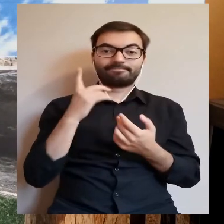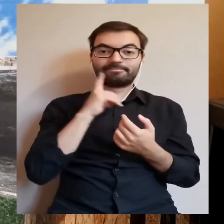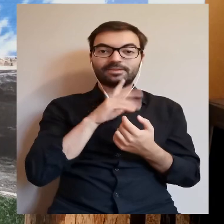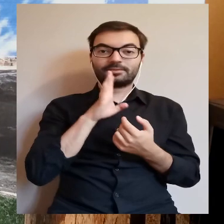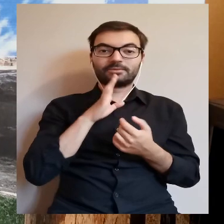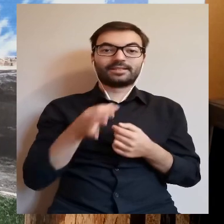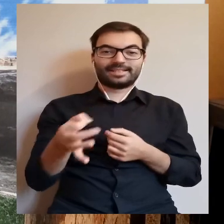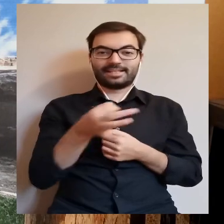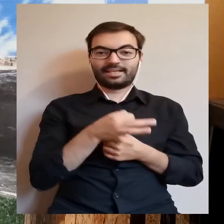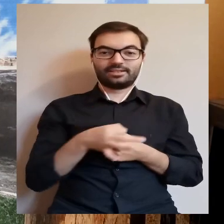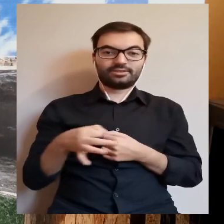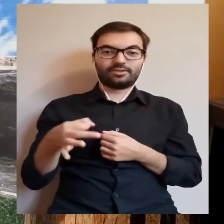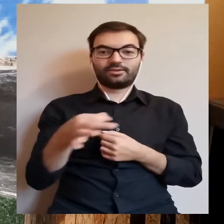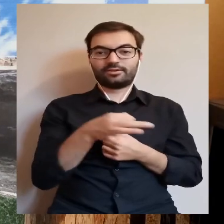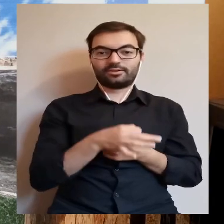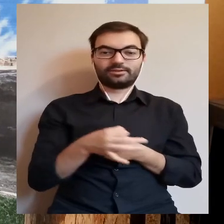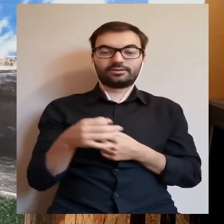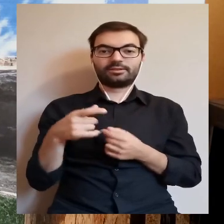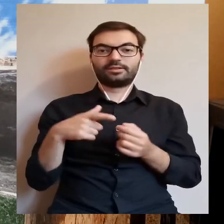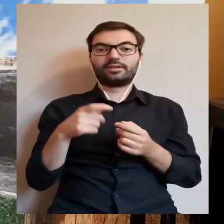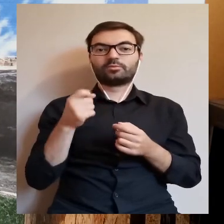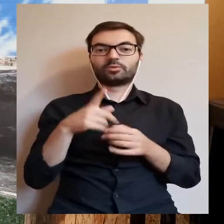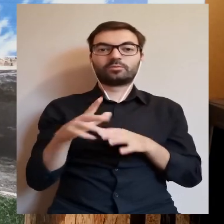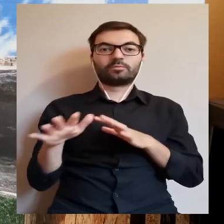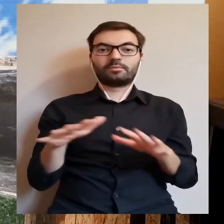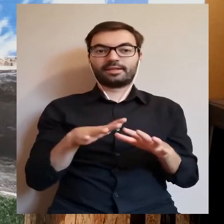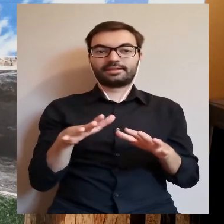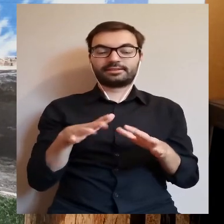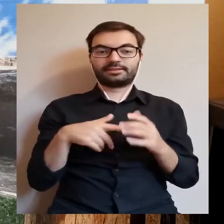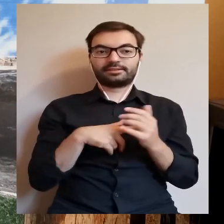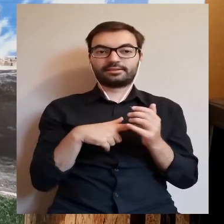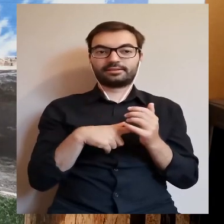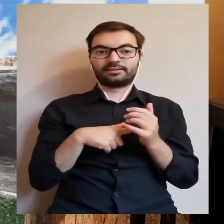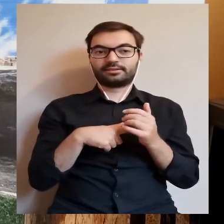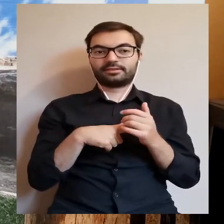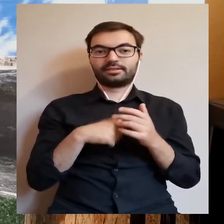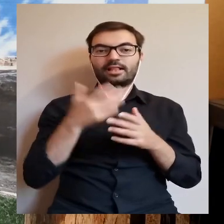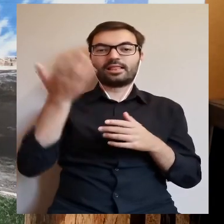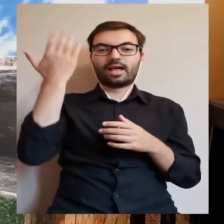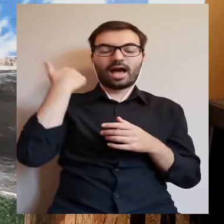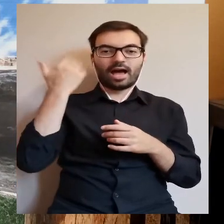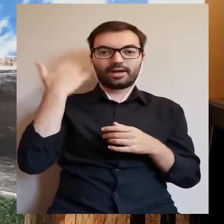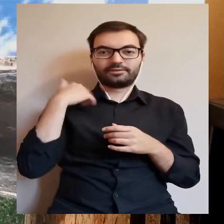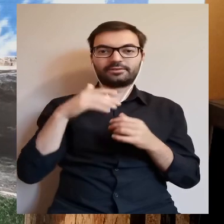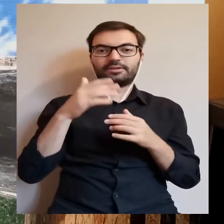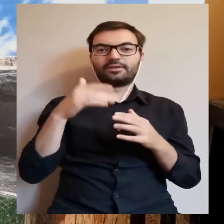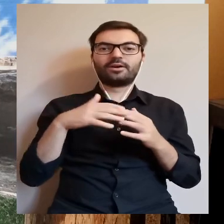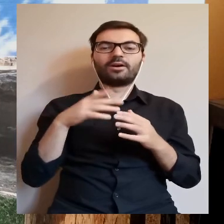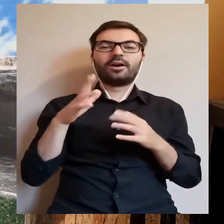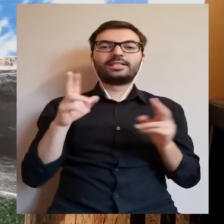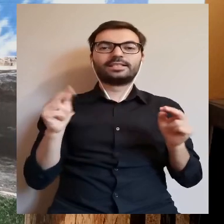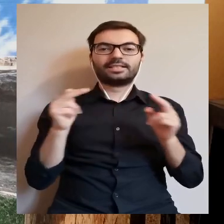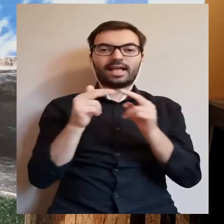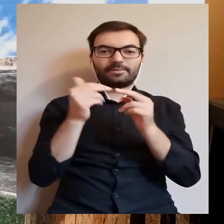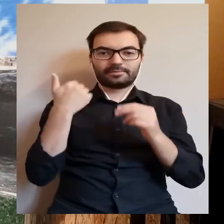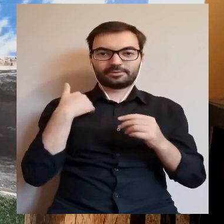Prawdopodobnie stąd, że to jezioro znajduje się w miejscu, gdzie kiedyś było podgrodzie. Bo zamek,